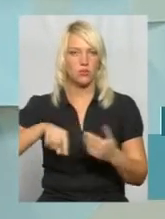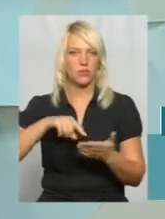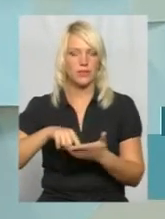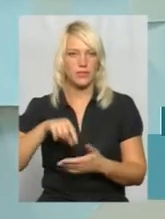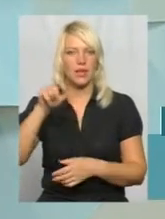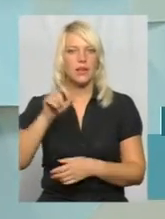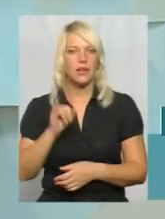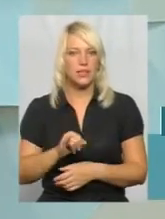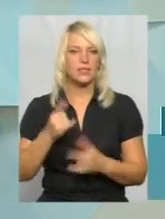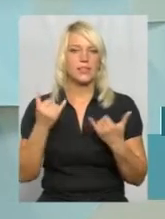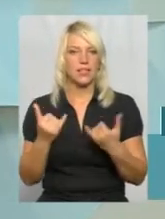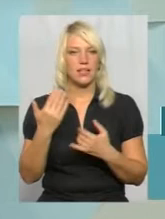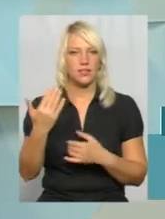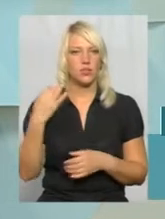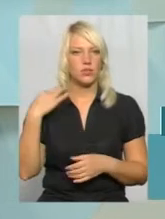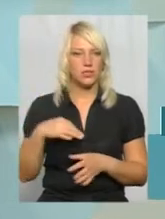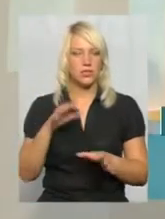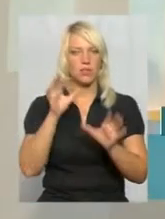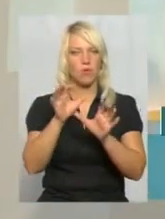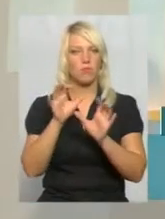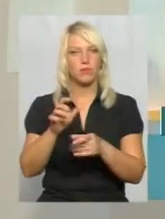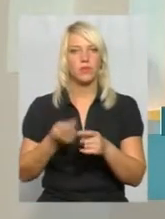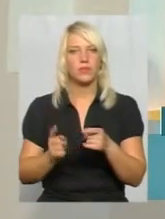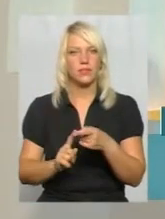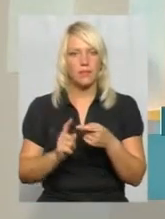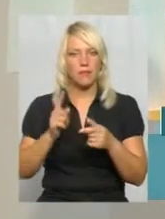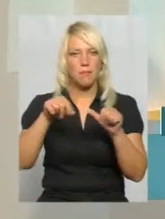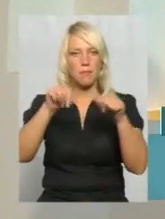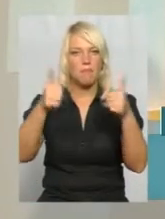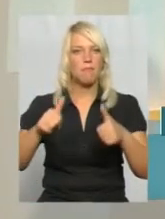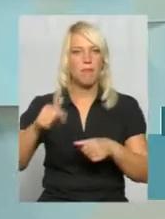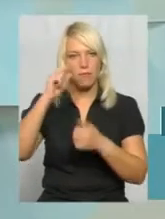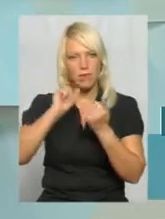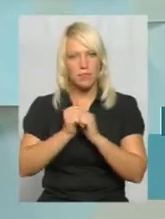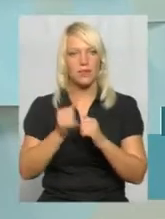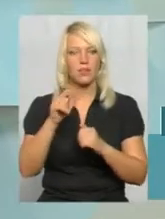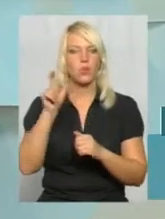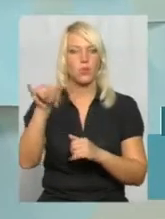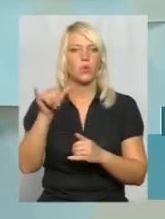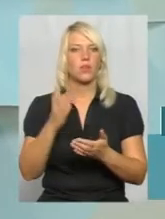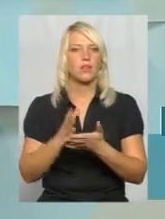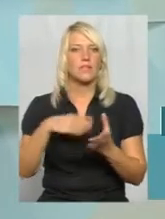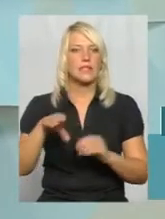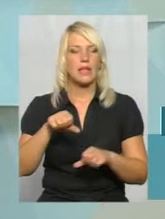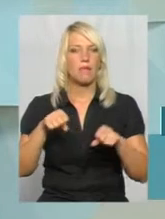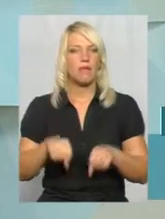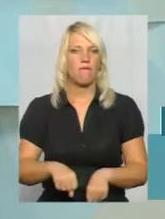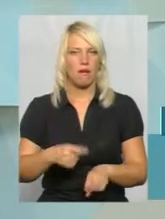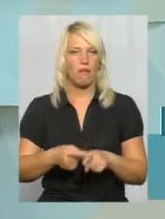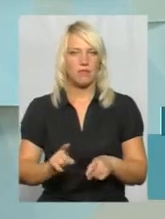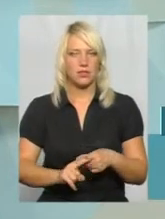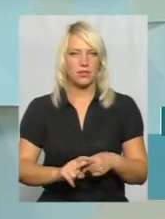І зараз його син опікується цим пам'ятником. Він має всі права на нього, тому що це його